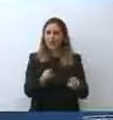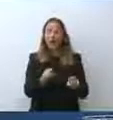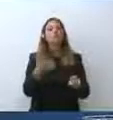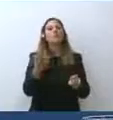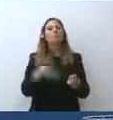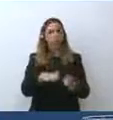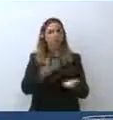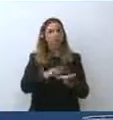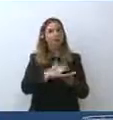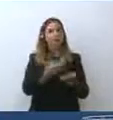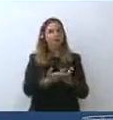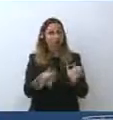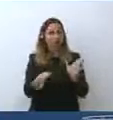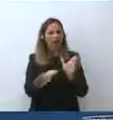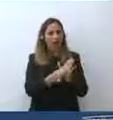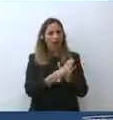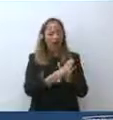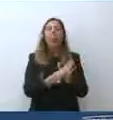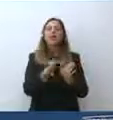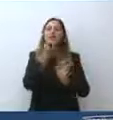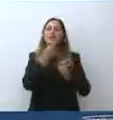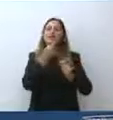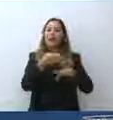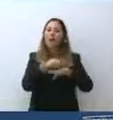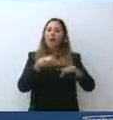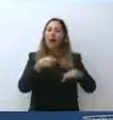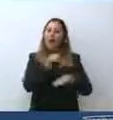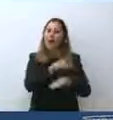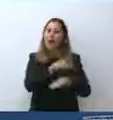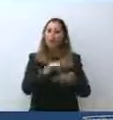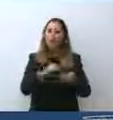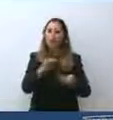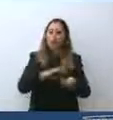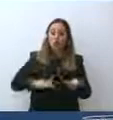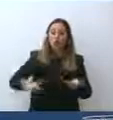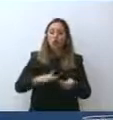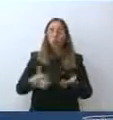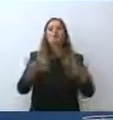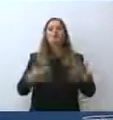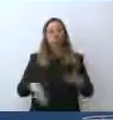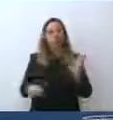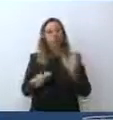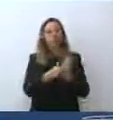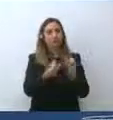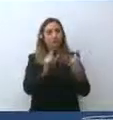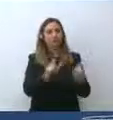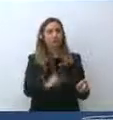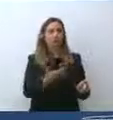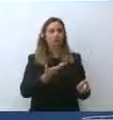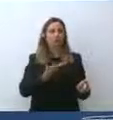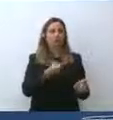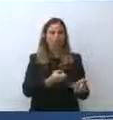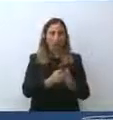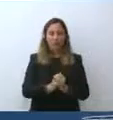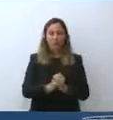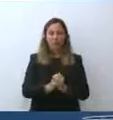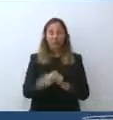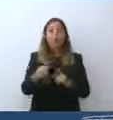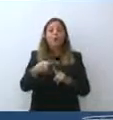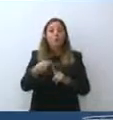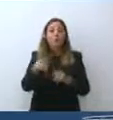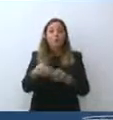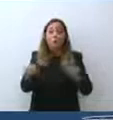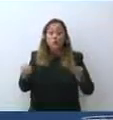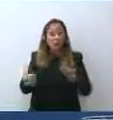applicato ad un pezzo della nostra società. Quindi è una possibilità che resta potenzialmente a disposizione delle